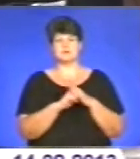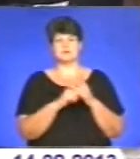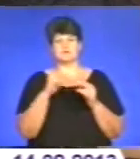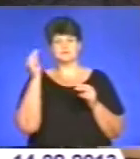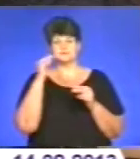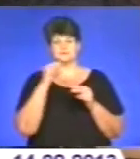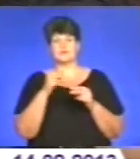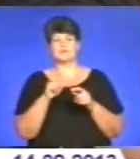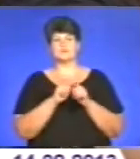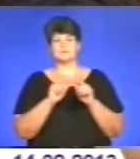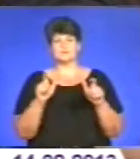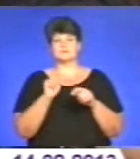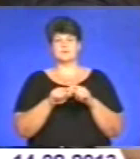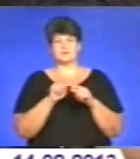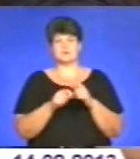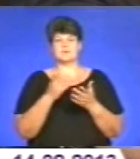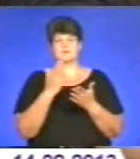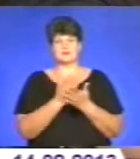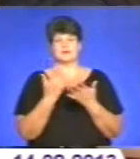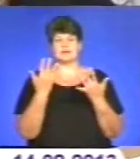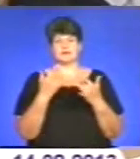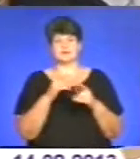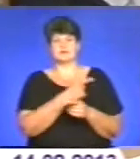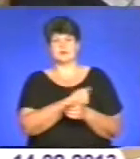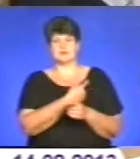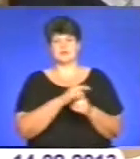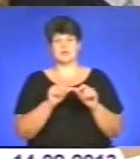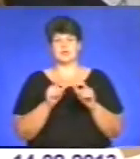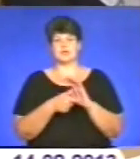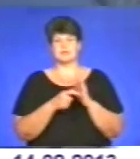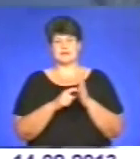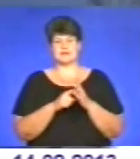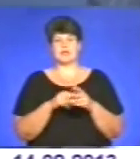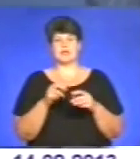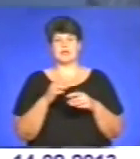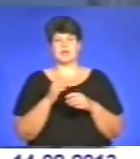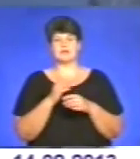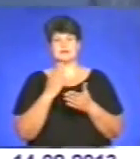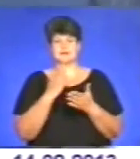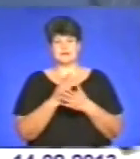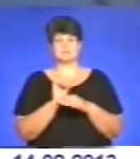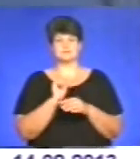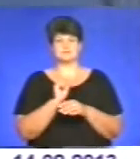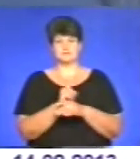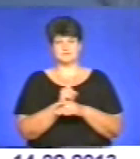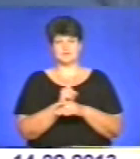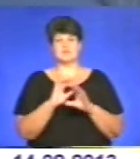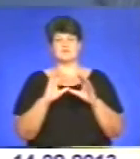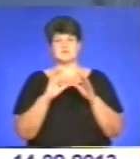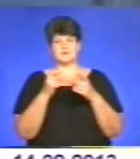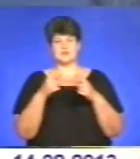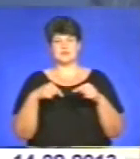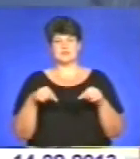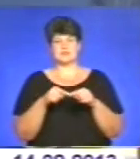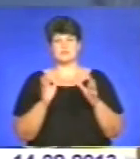Установи перевірять на наявність медкабінетів, працівників та лікарських засобів. Є відповідні настанови Всесвітньої організації